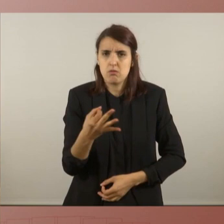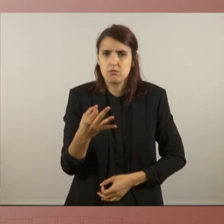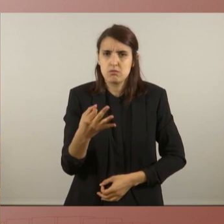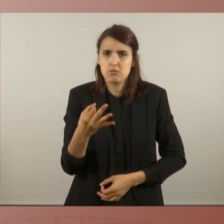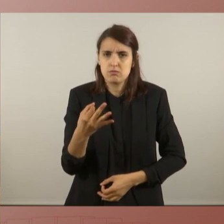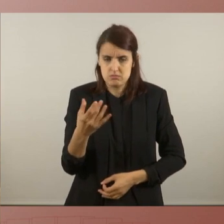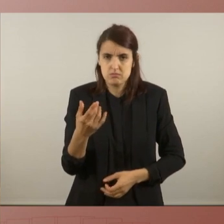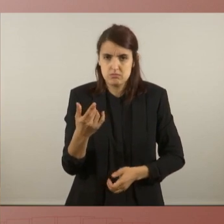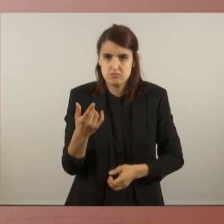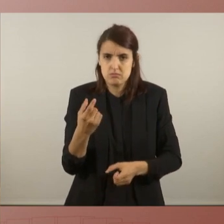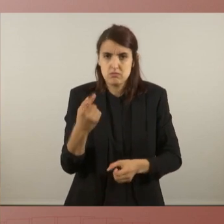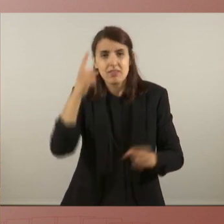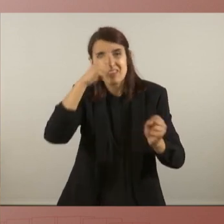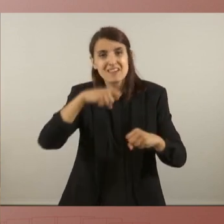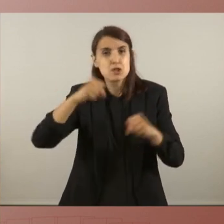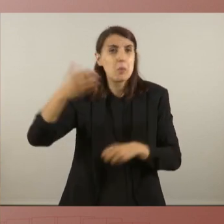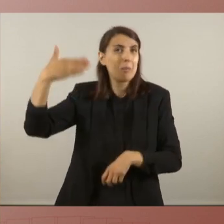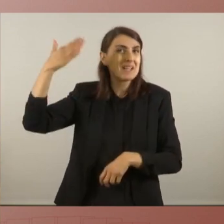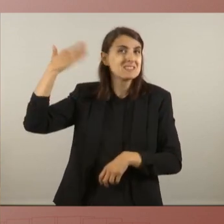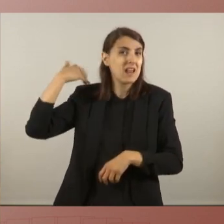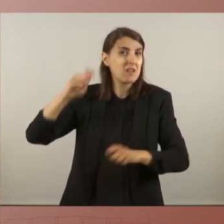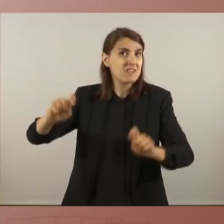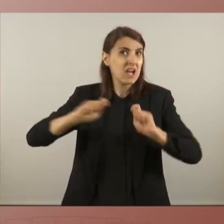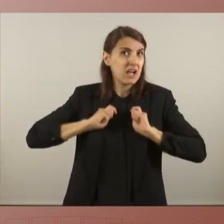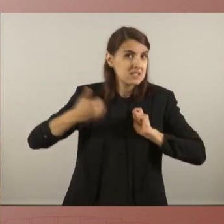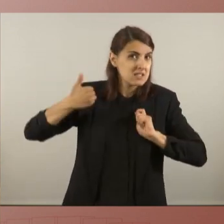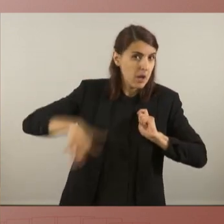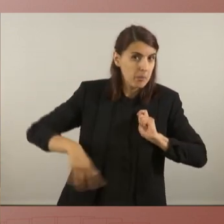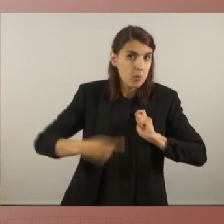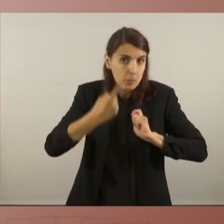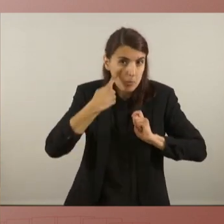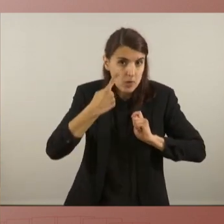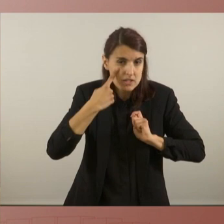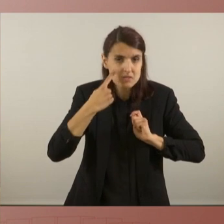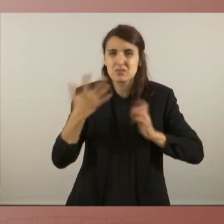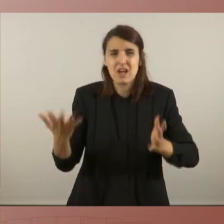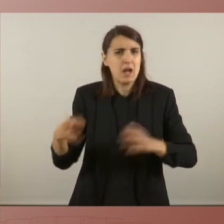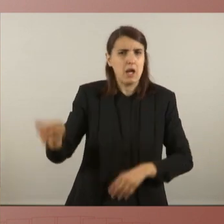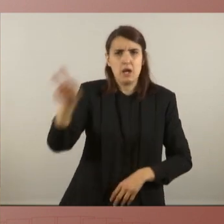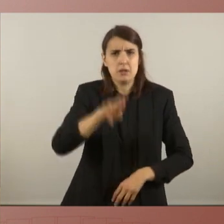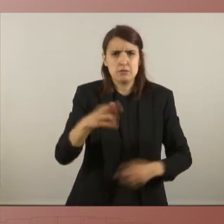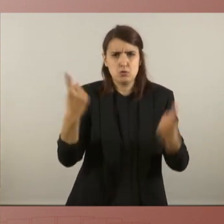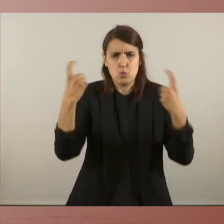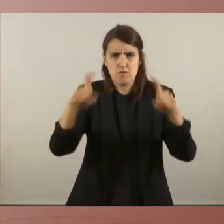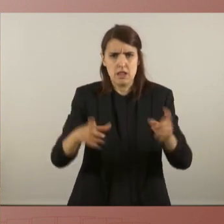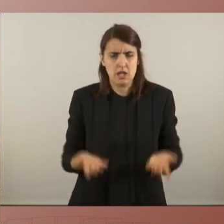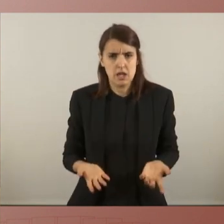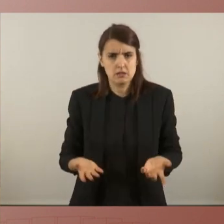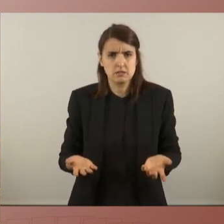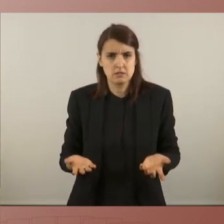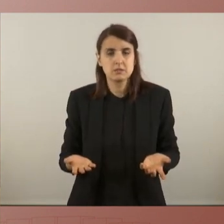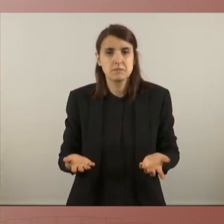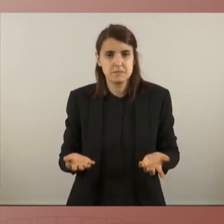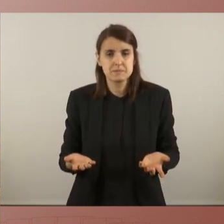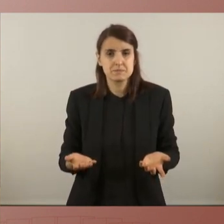ja sabem que han fracassat. I com que el que decidirem aquí determinarà el país i la vida de la gent en relació a